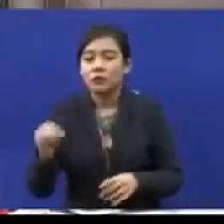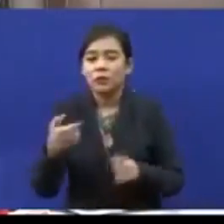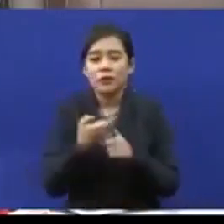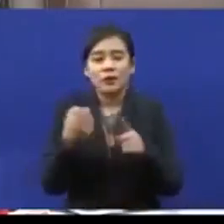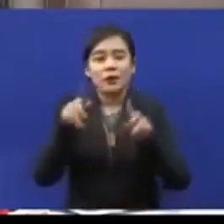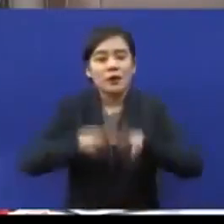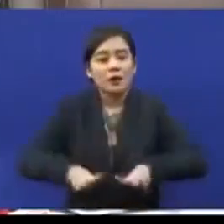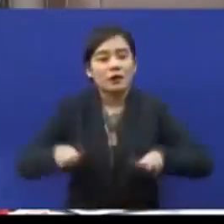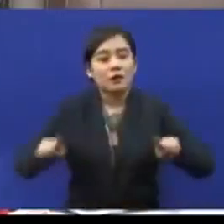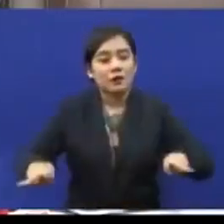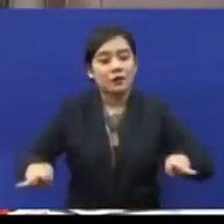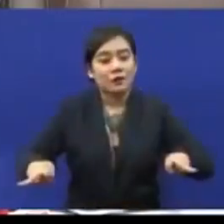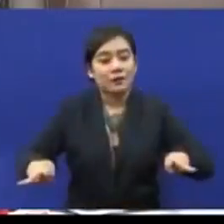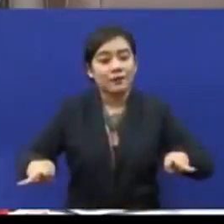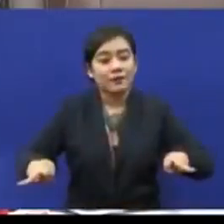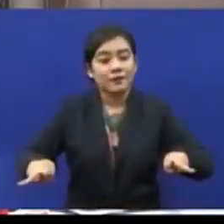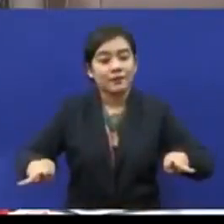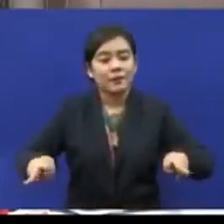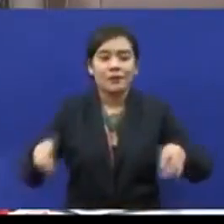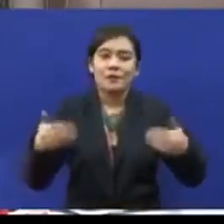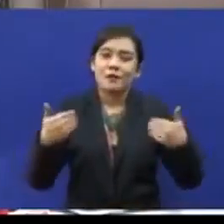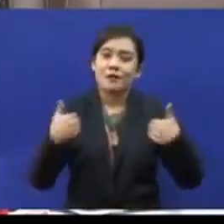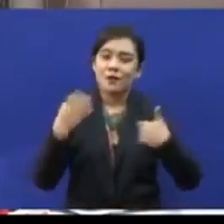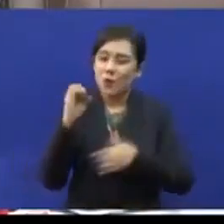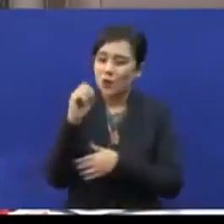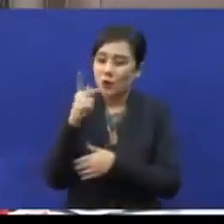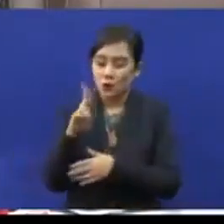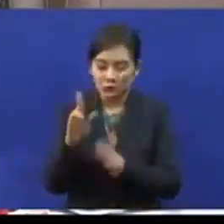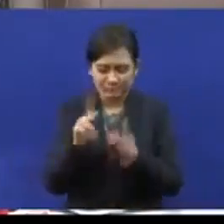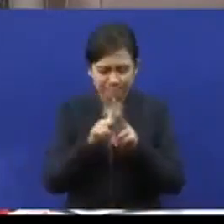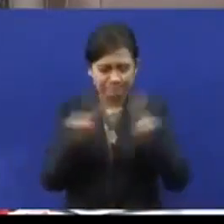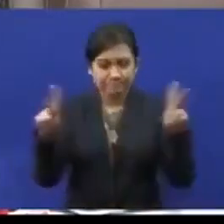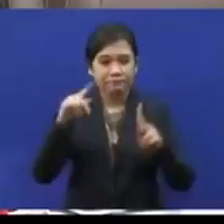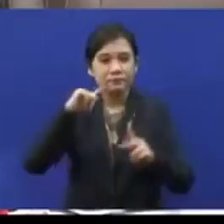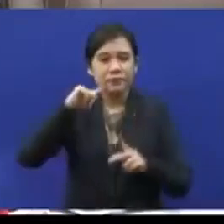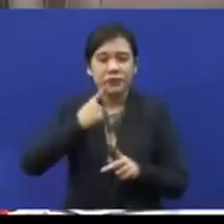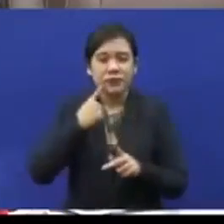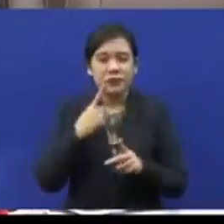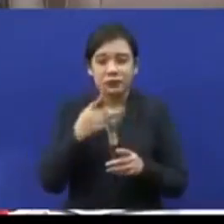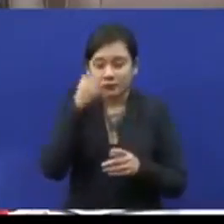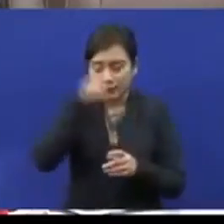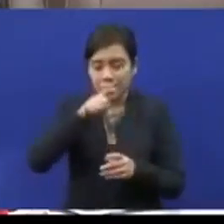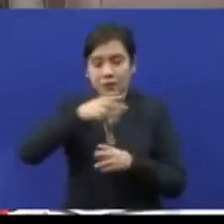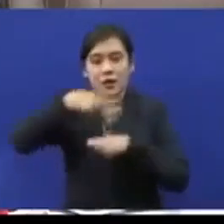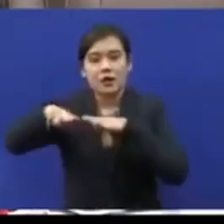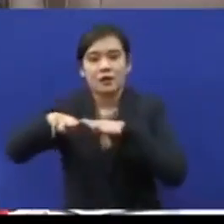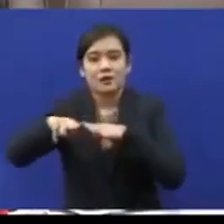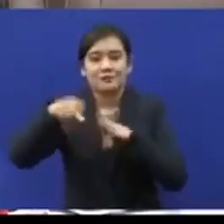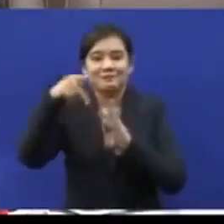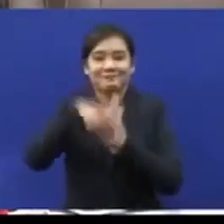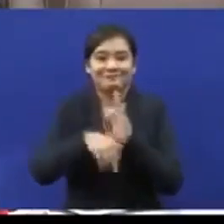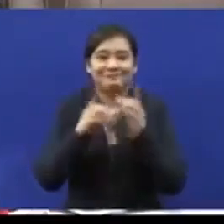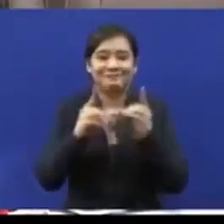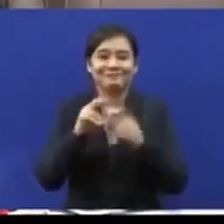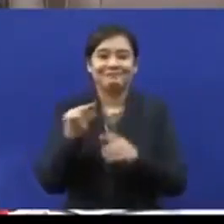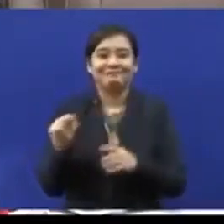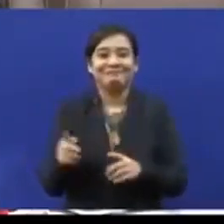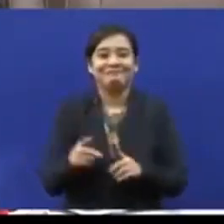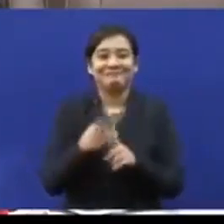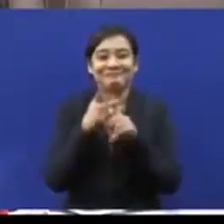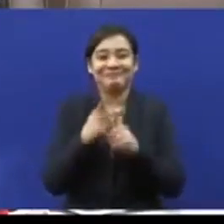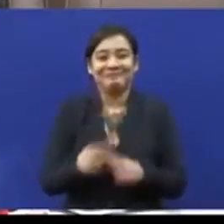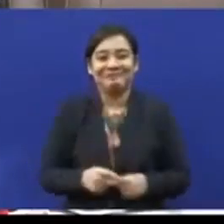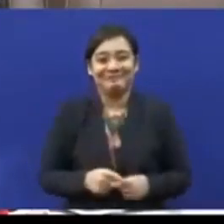kanak-kanak yang ada ketidakupayaan sangat serius perlu pergi ke pendidikan khas. Tetapi ada 10